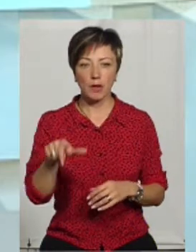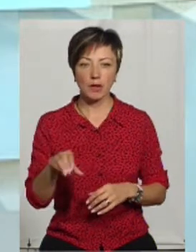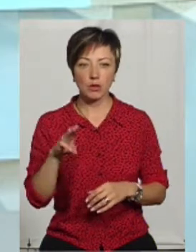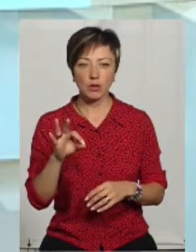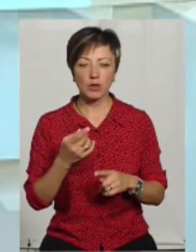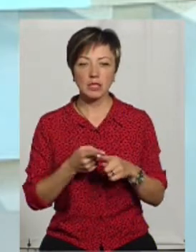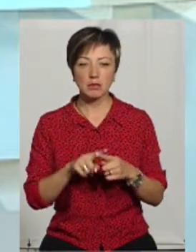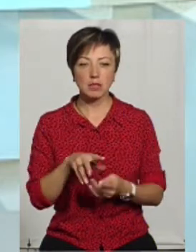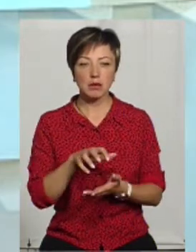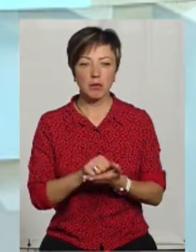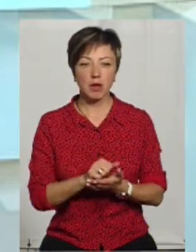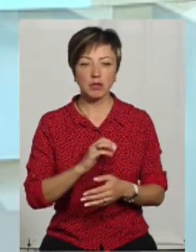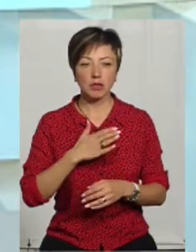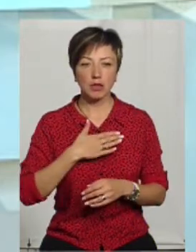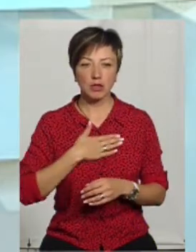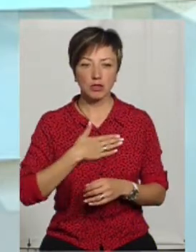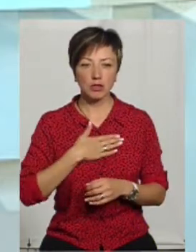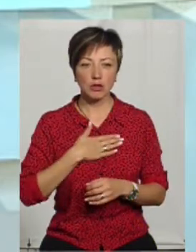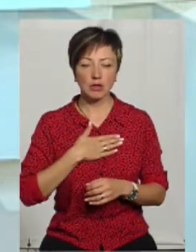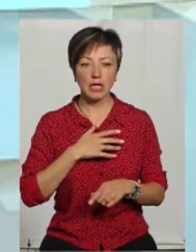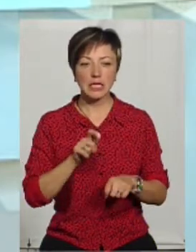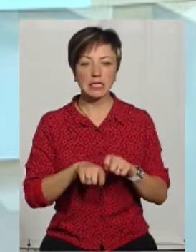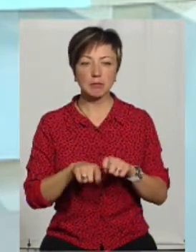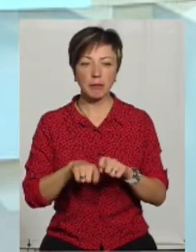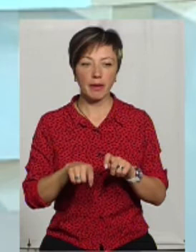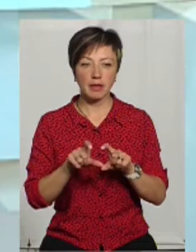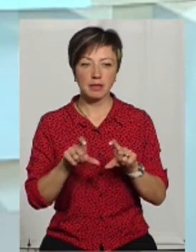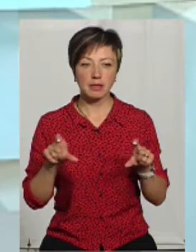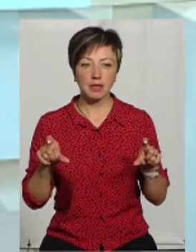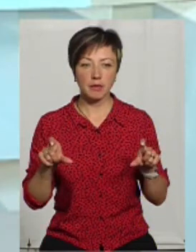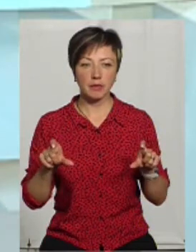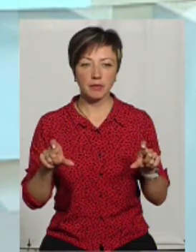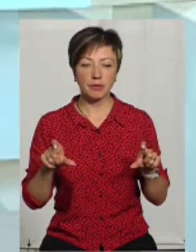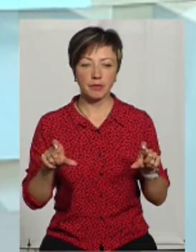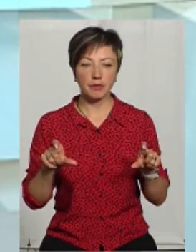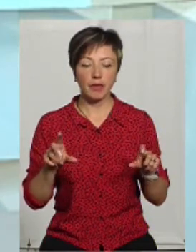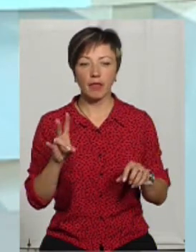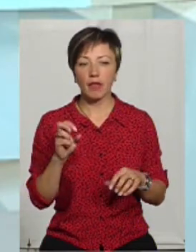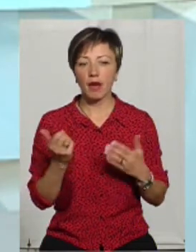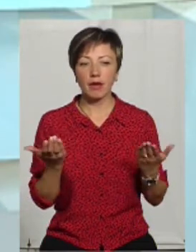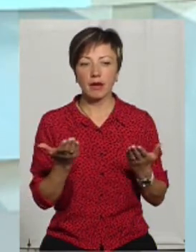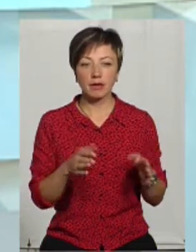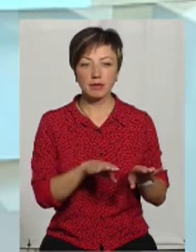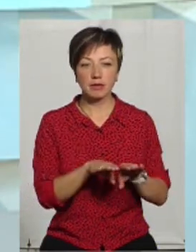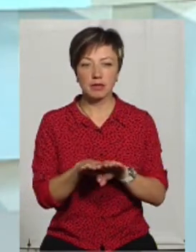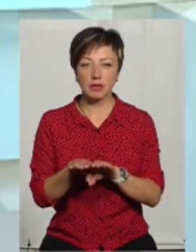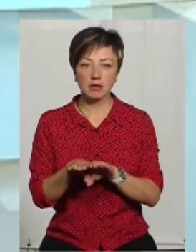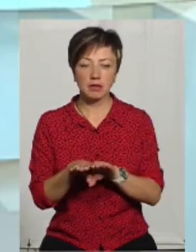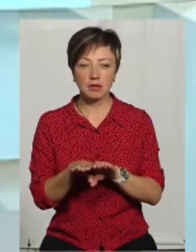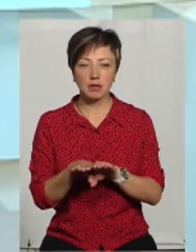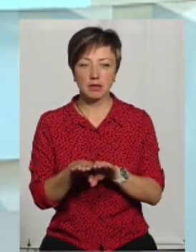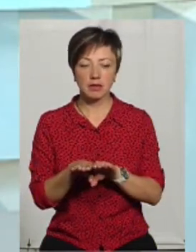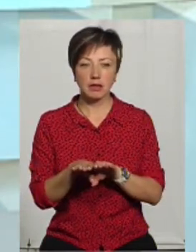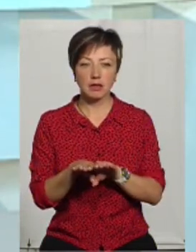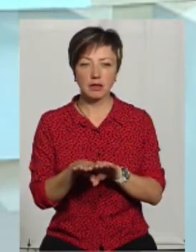то цим, скоріш, займається наша інспекція. На якій стадії дане